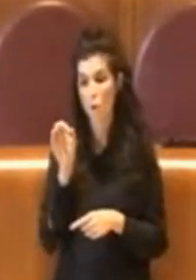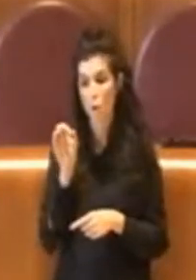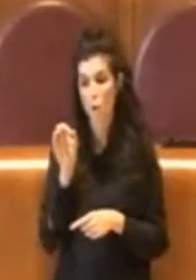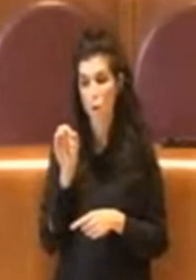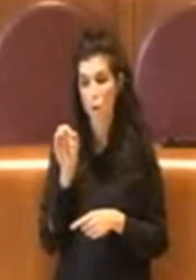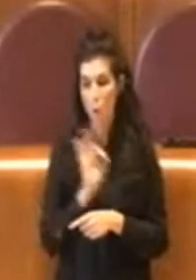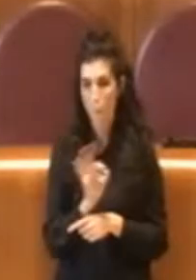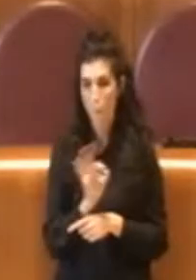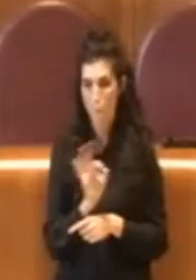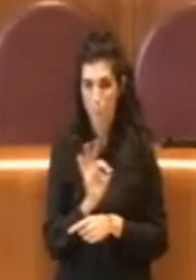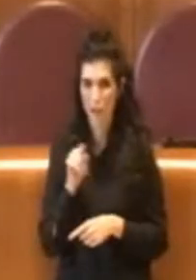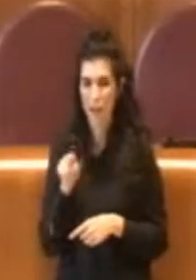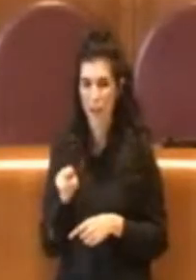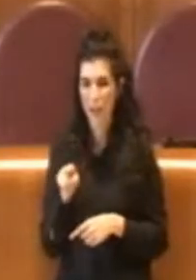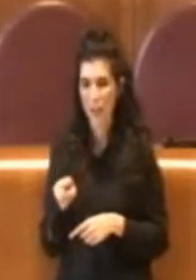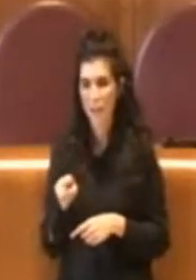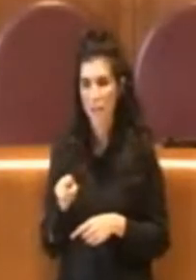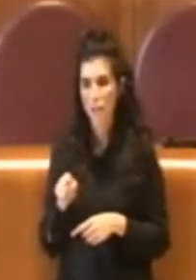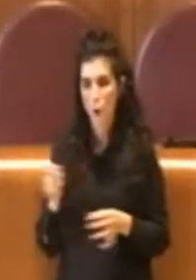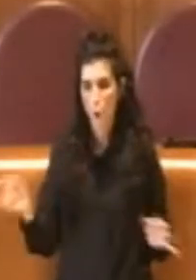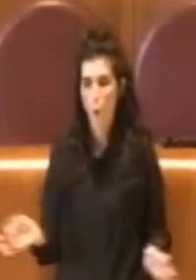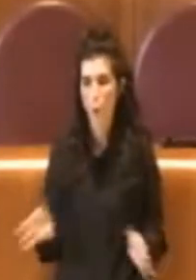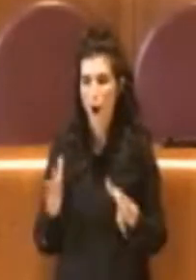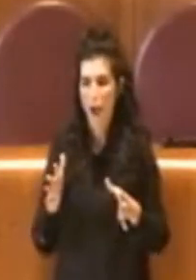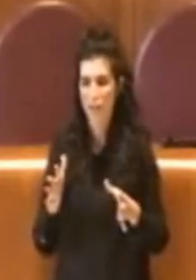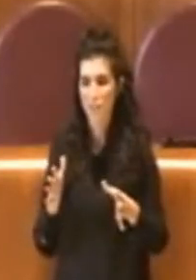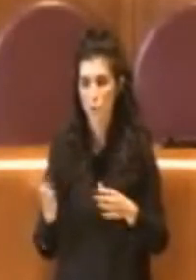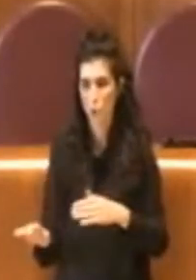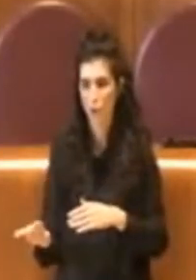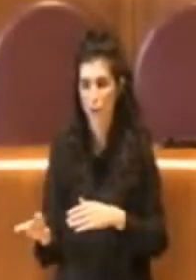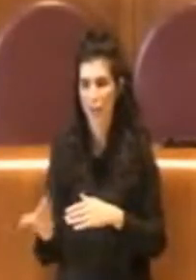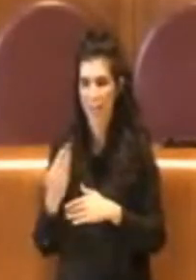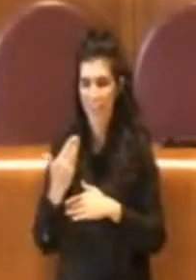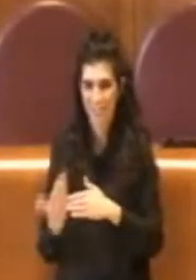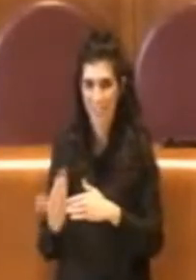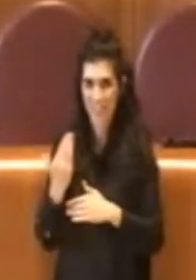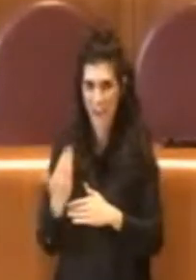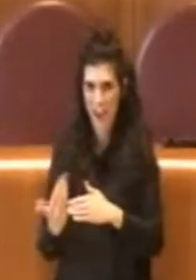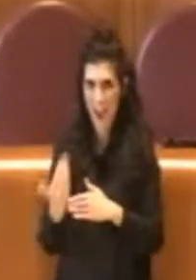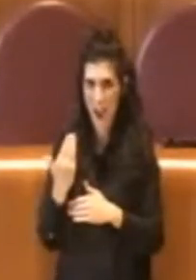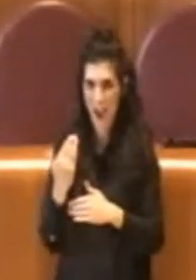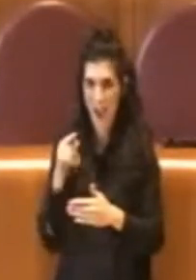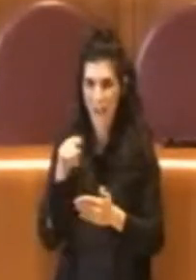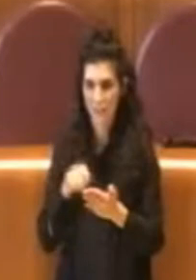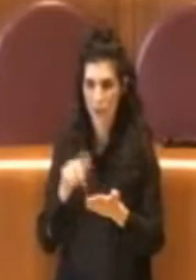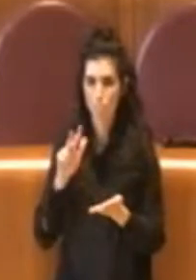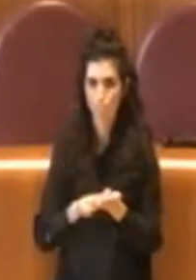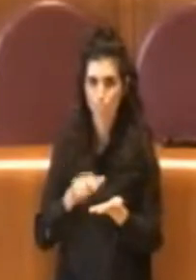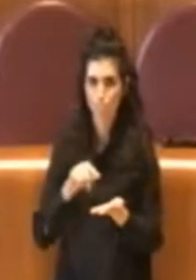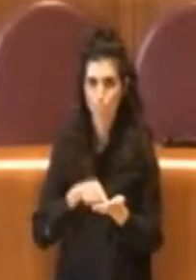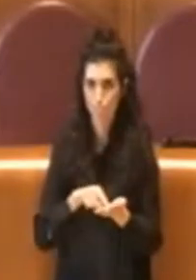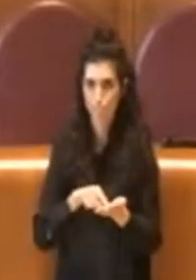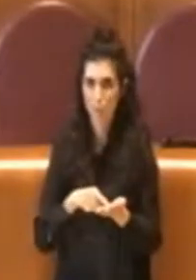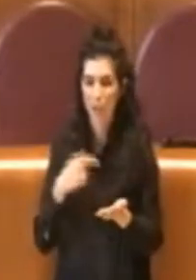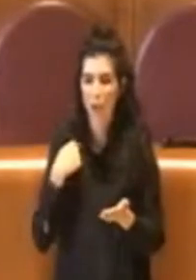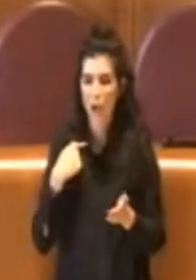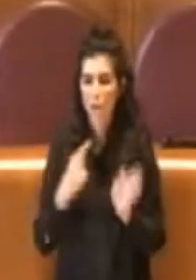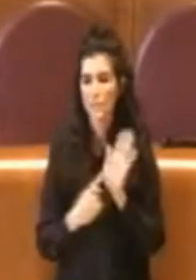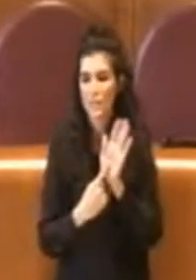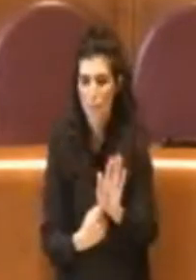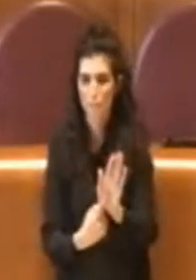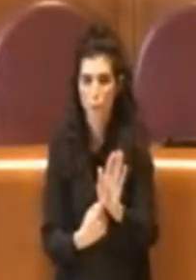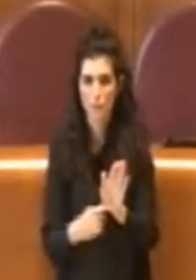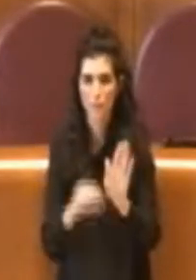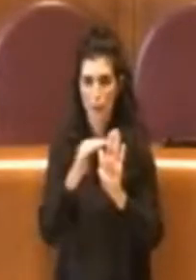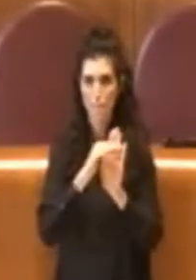si presentasse l'occasione di accertare nuove entrate, non lo faccia, perché così dimostrerà che ha programmato bene, prevedevo 100